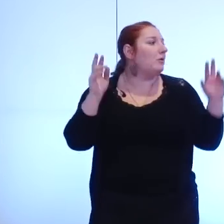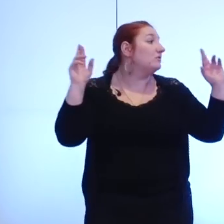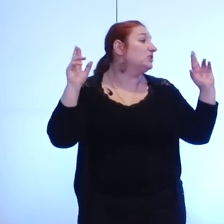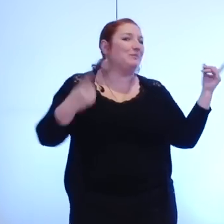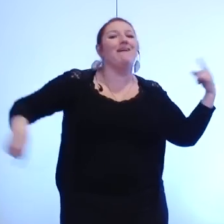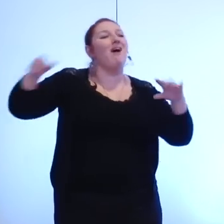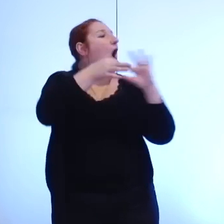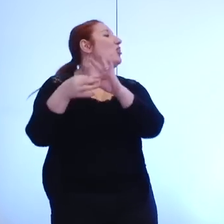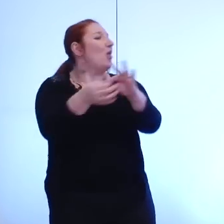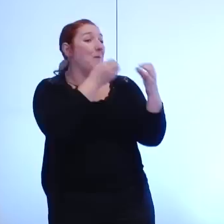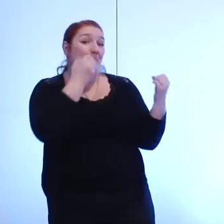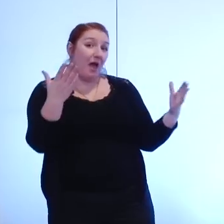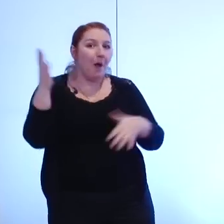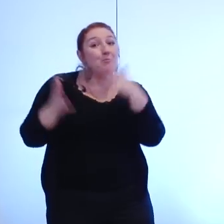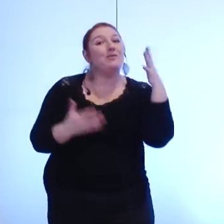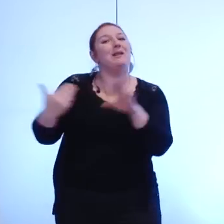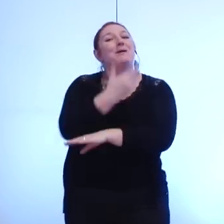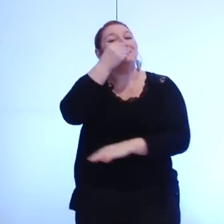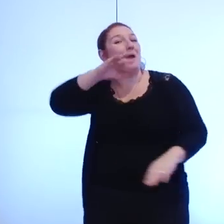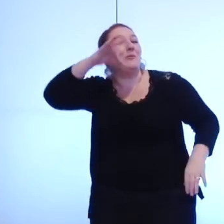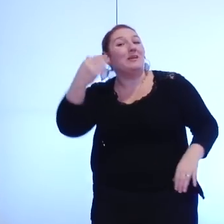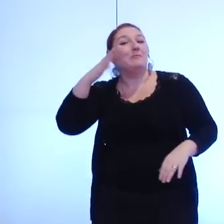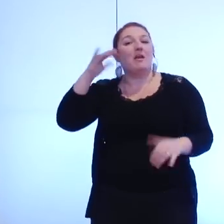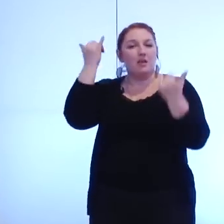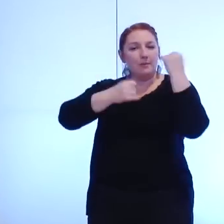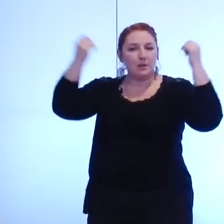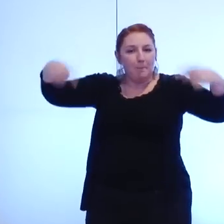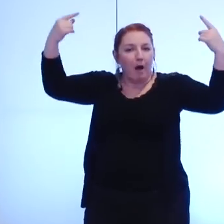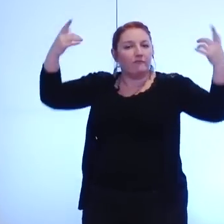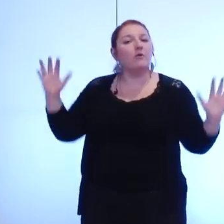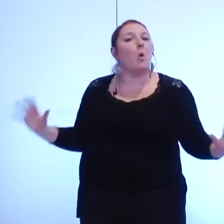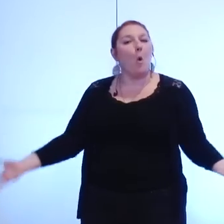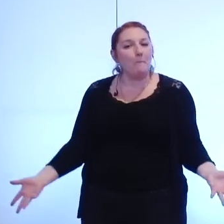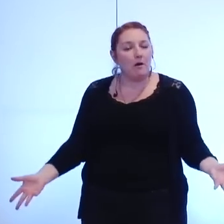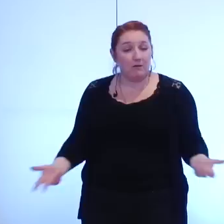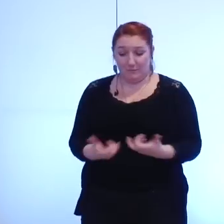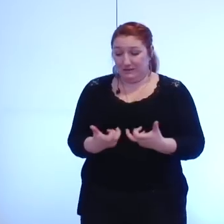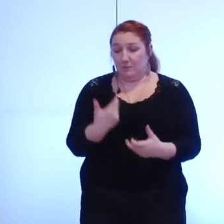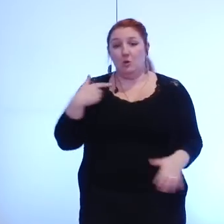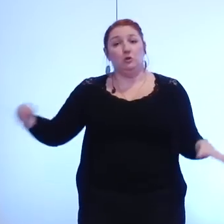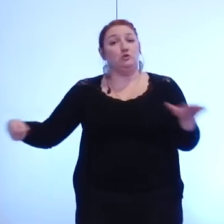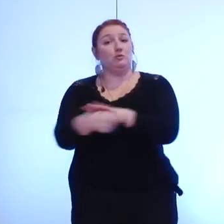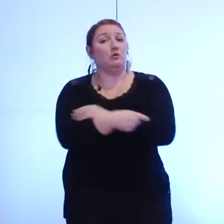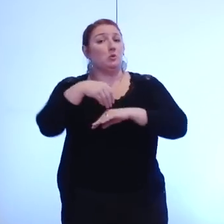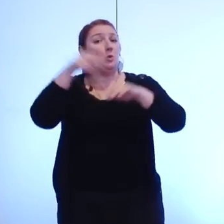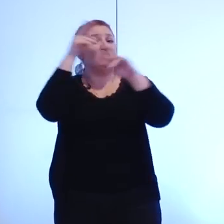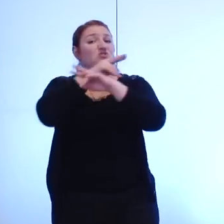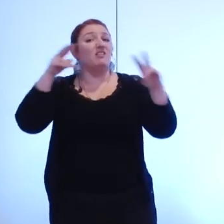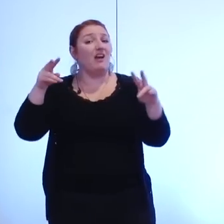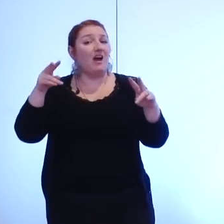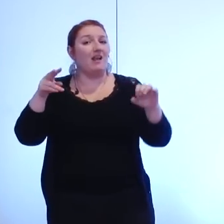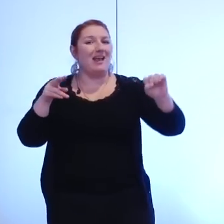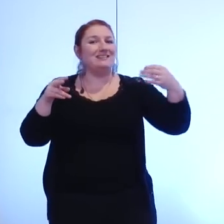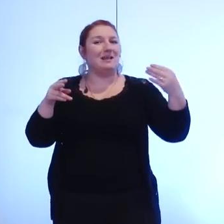cela peut bien se passer mais si tel n'est pas le cas et on vient de le voir avec la subvention du conseil général ou